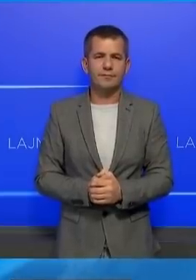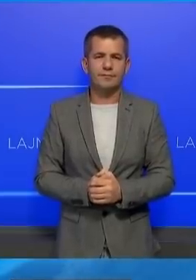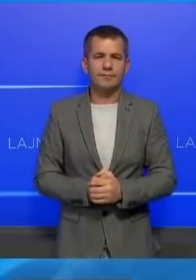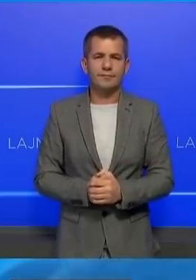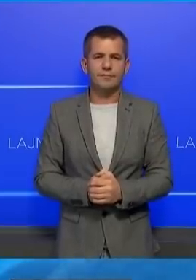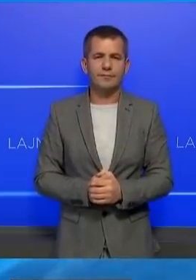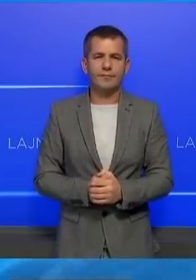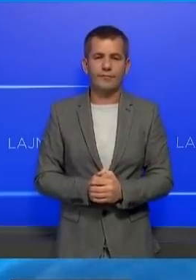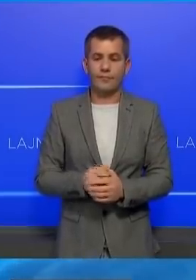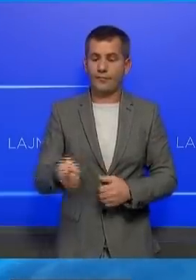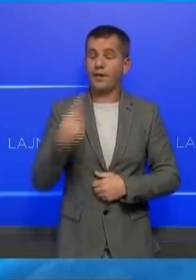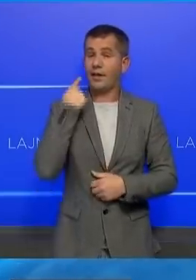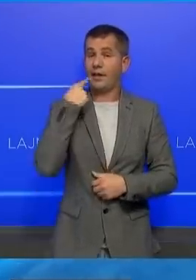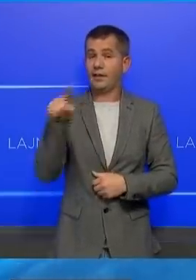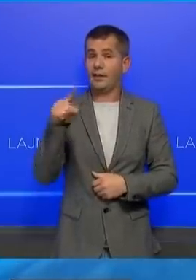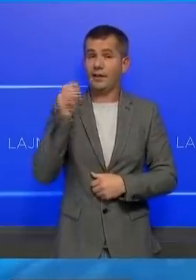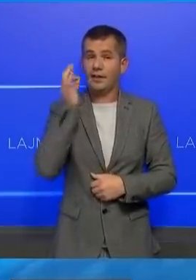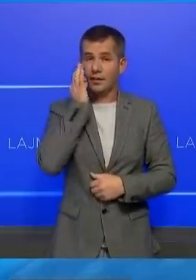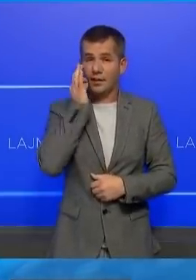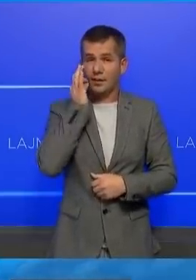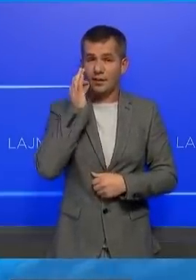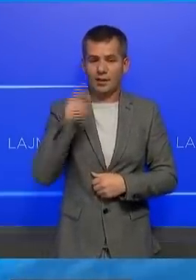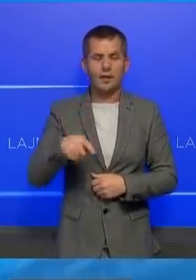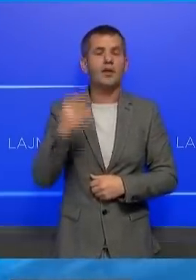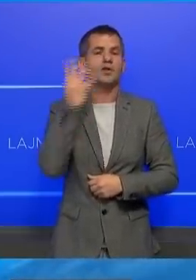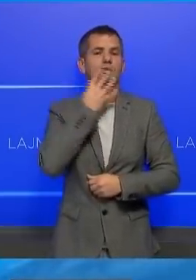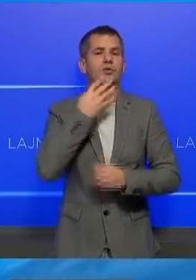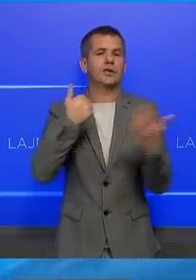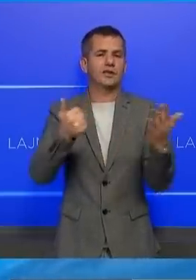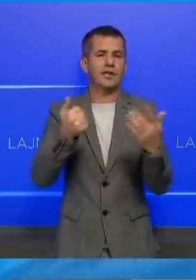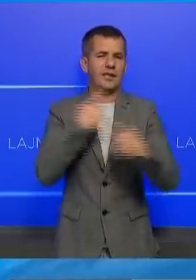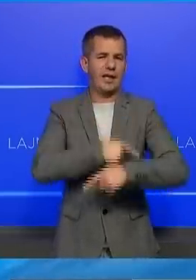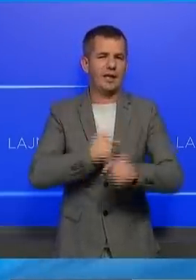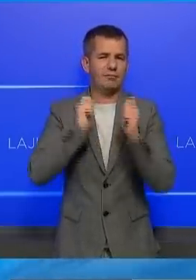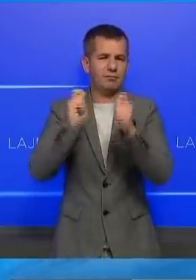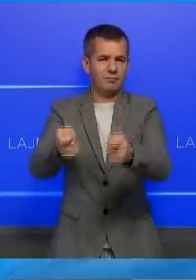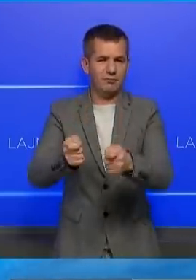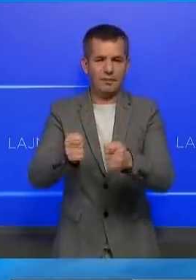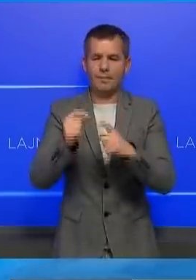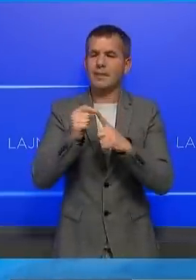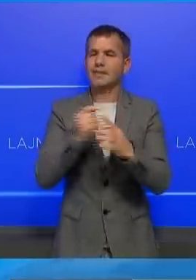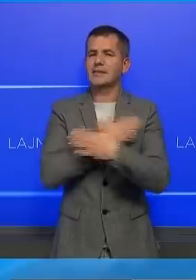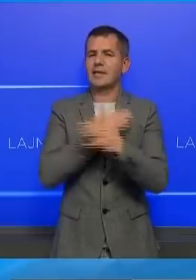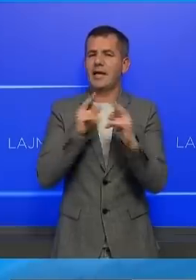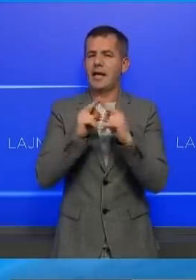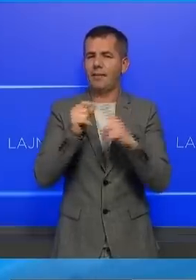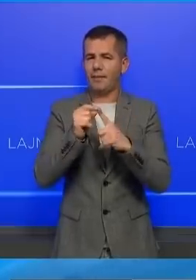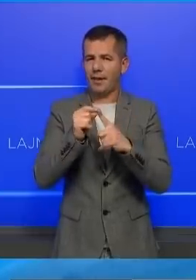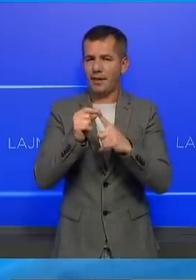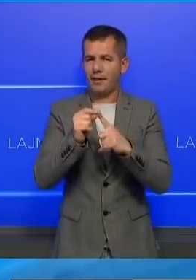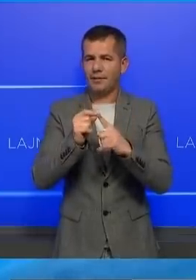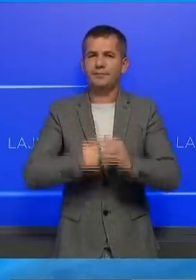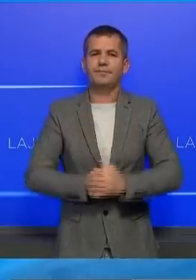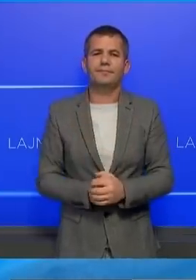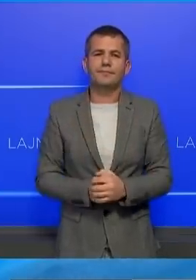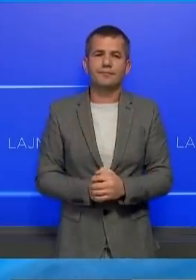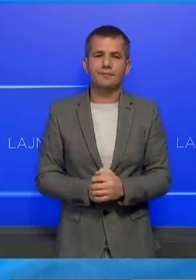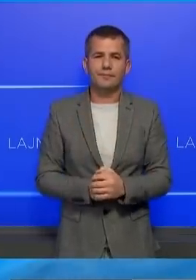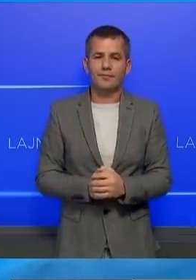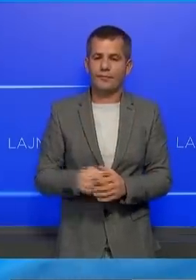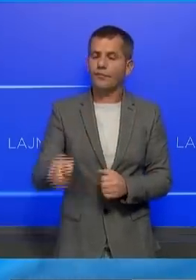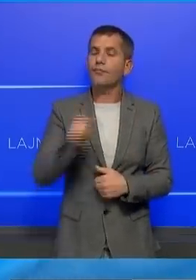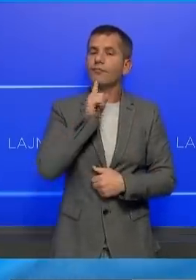Brenda një dite, 26 ankesa janë dërzuar në panelin zxedhore të ankesave dhe parashtresave, me